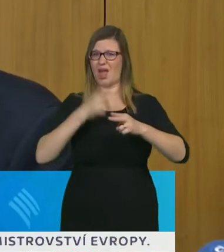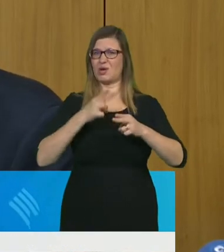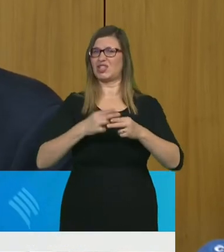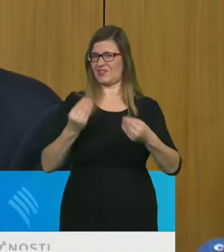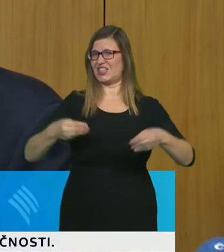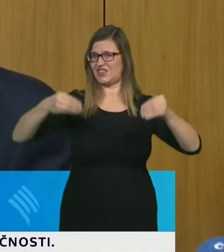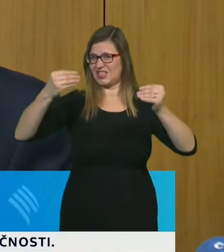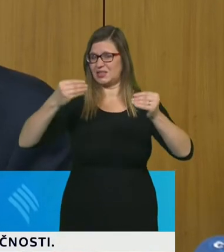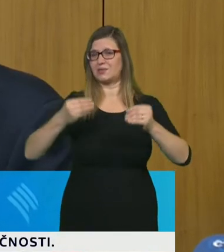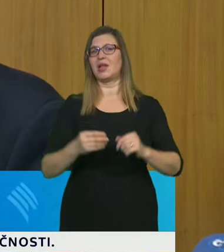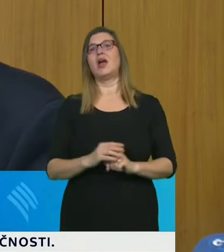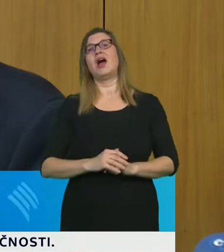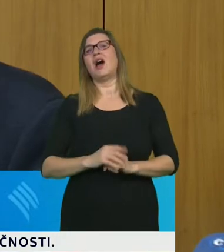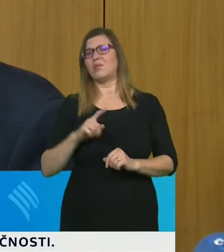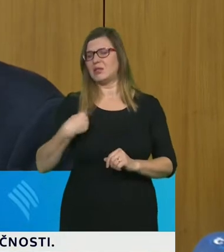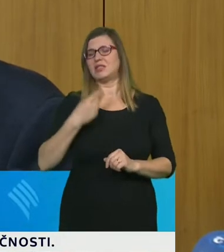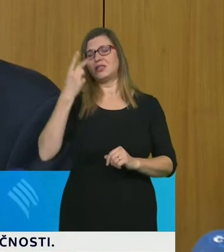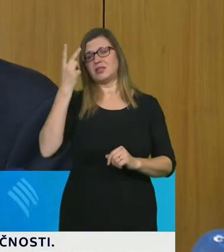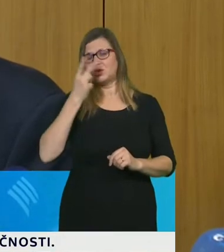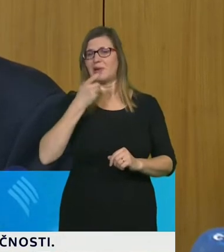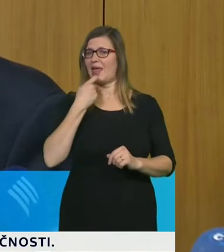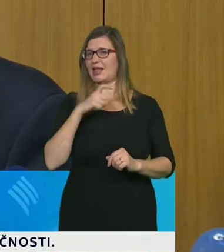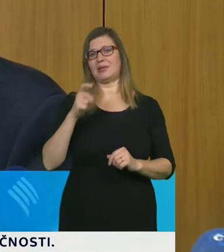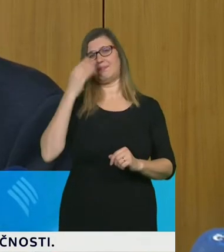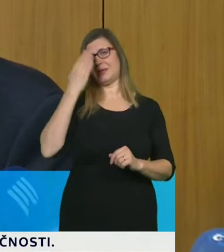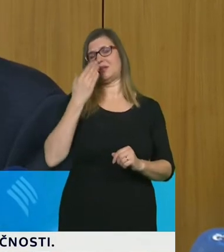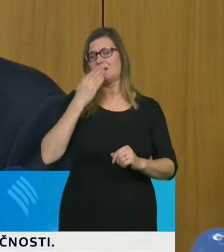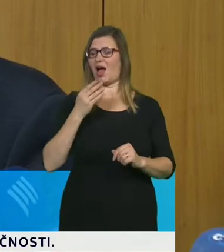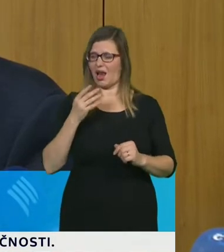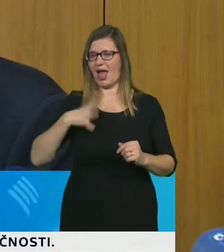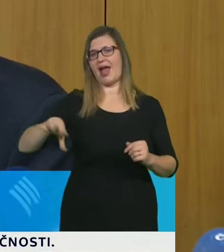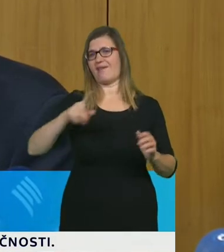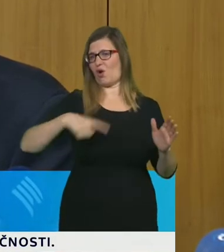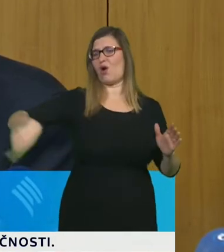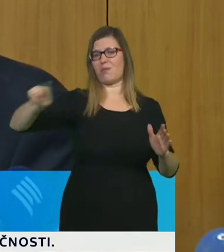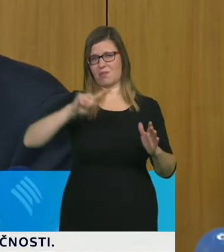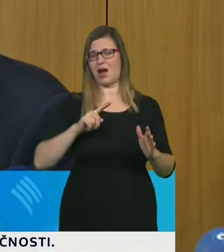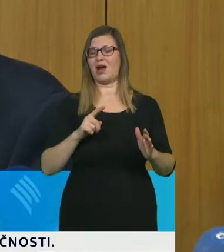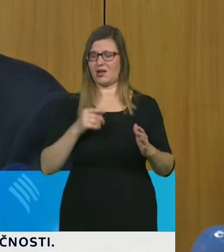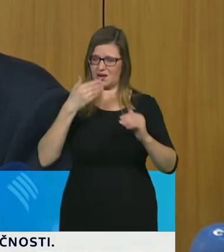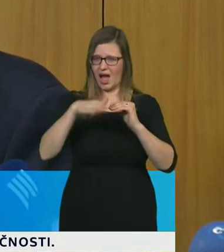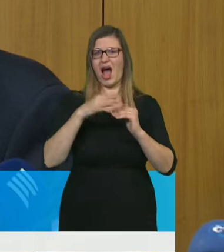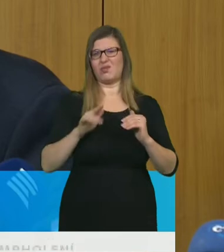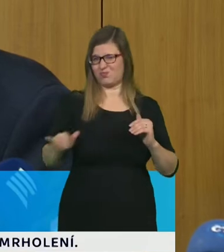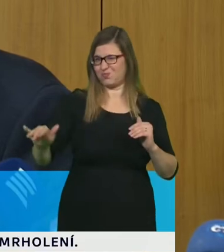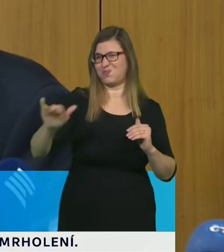stále obchází strašidlo koronaviru a ještě tu s námi nějakou dobu bude. Je třeba